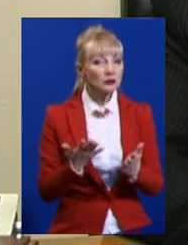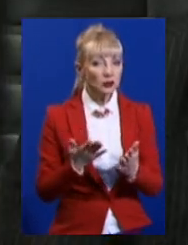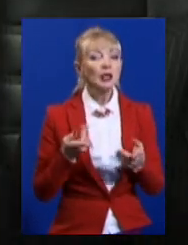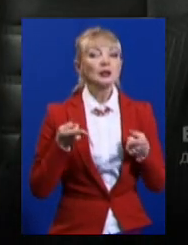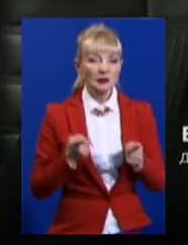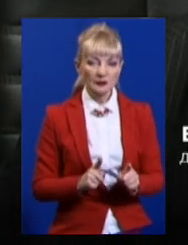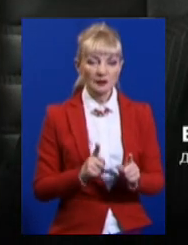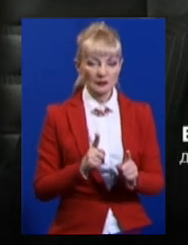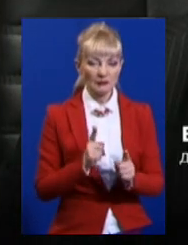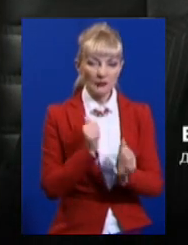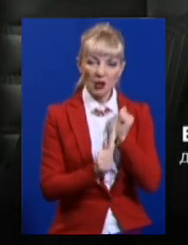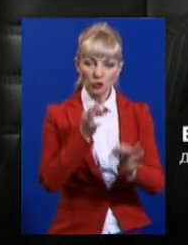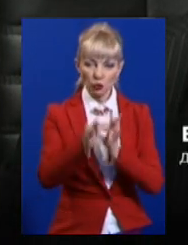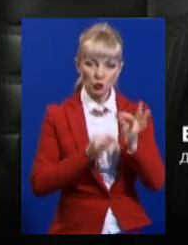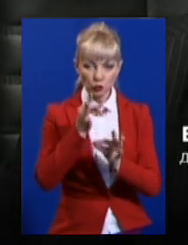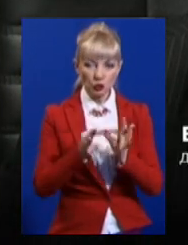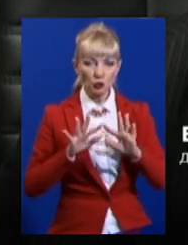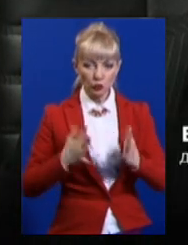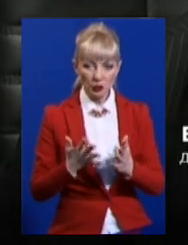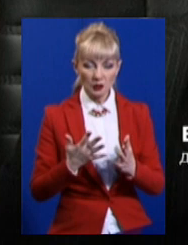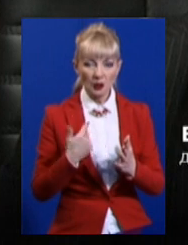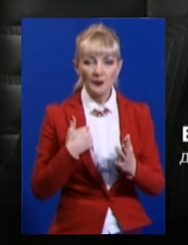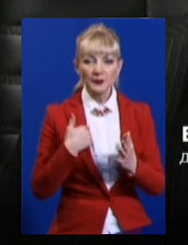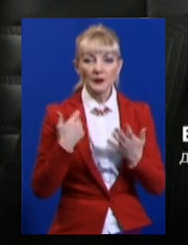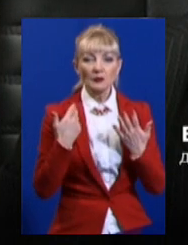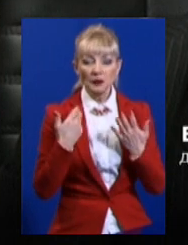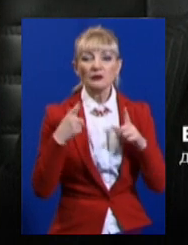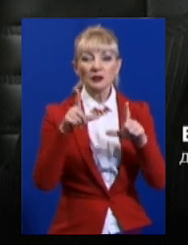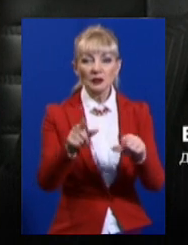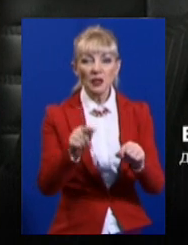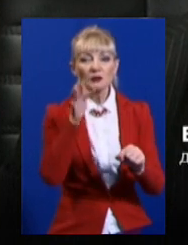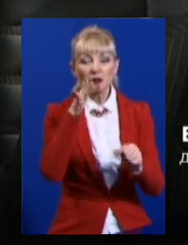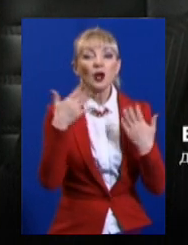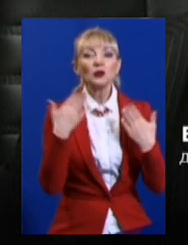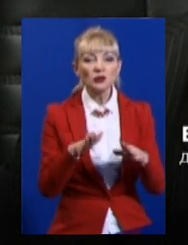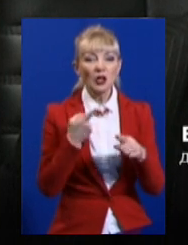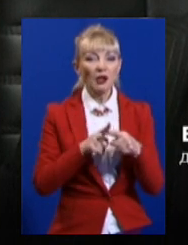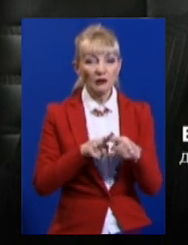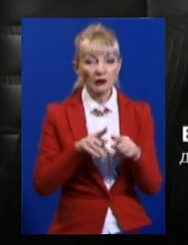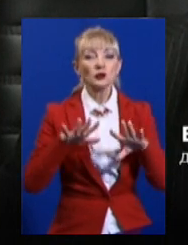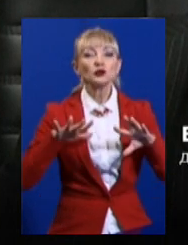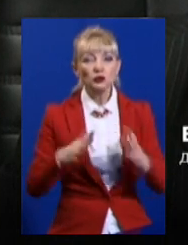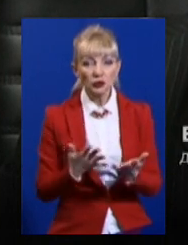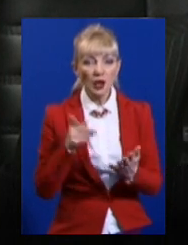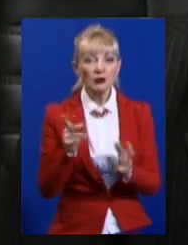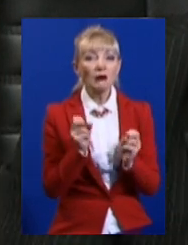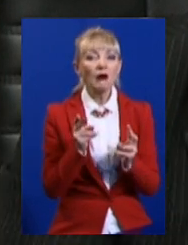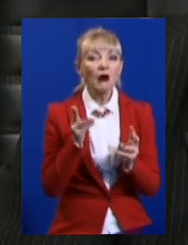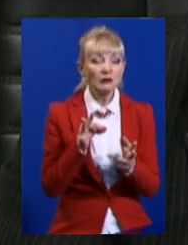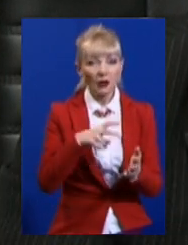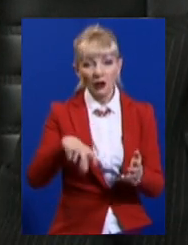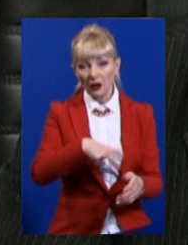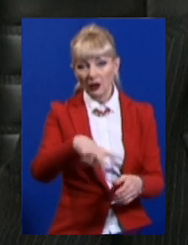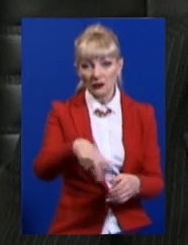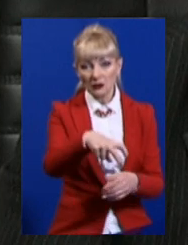трапляється. Ми виїздимо тільки до людей, які вже трапилися. Це перекрили випадок, вони якимось чином заблукали чи